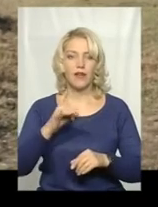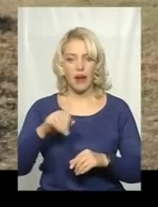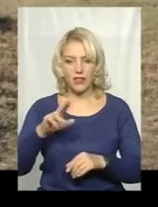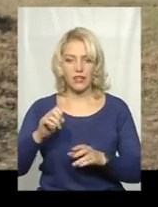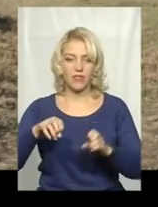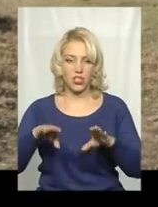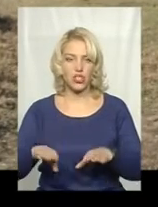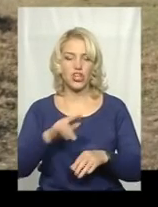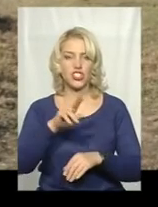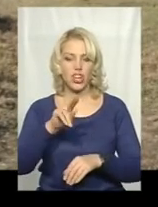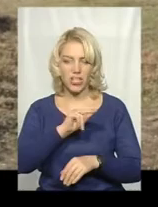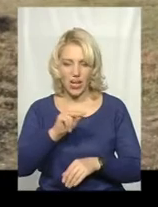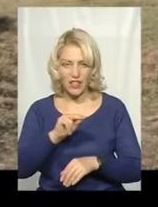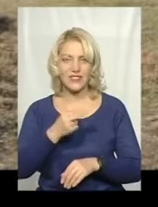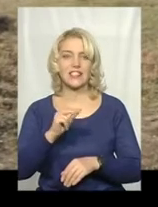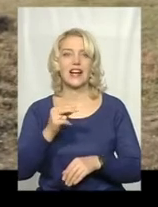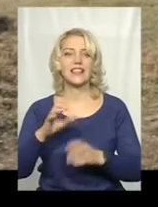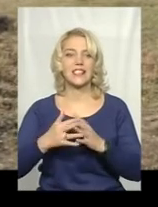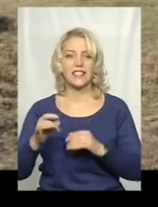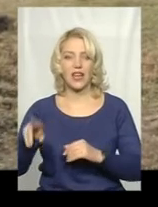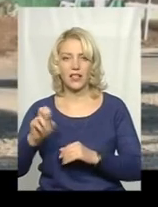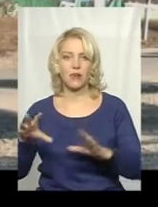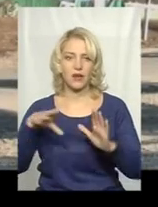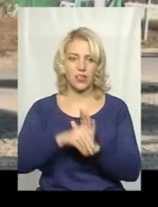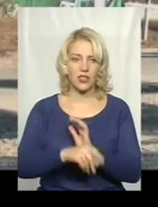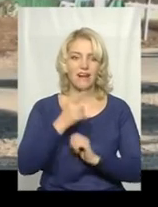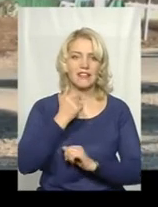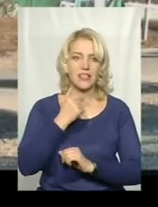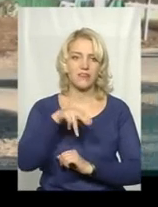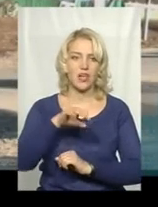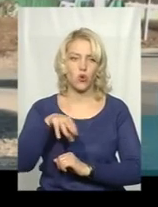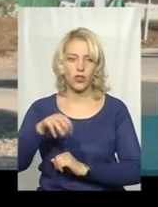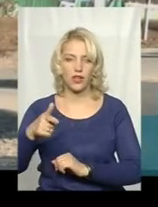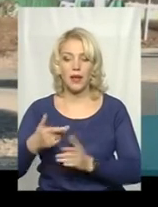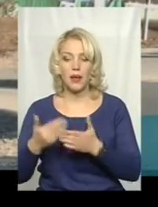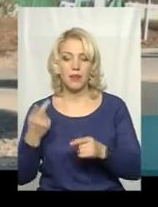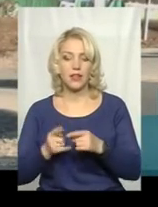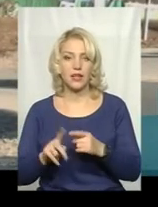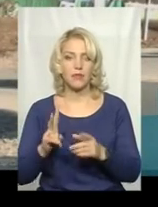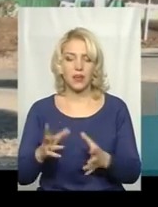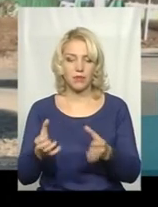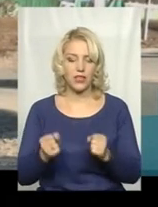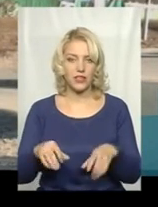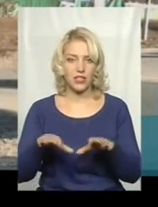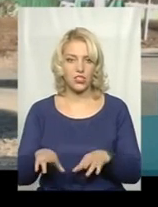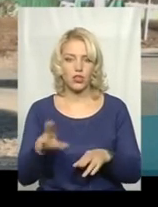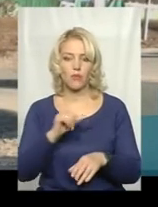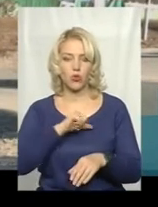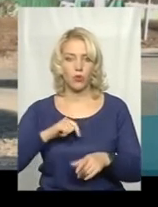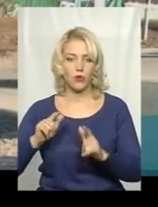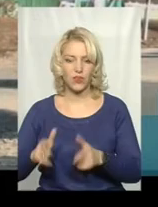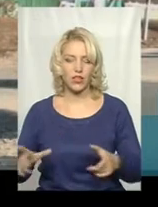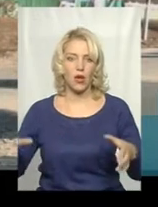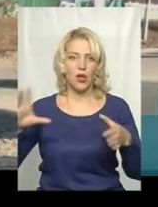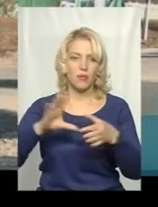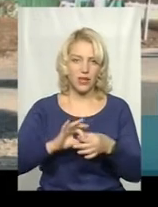Чернилівська сільська рада приєднується до Красилівської ОТГ. Перед тим, як прийняти рішення про добровільне приєднання Чернилівської сільської ради до